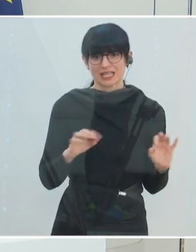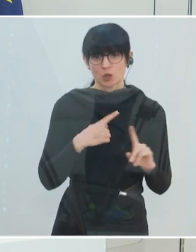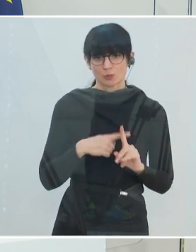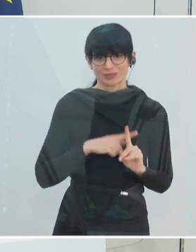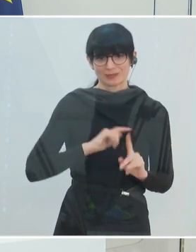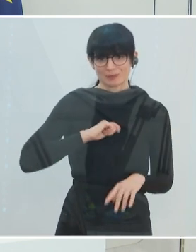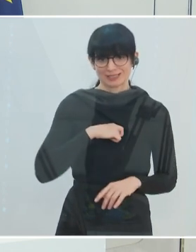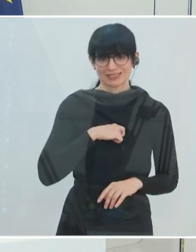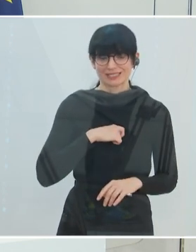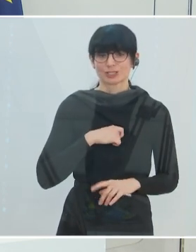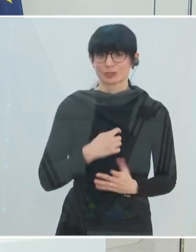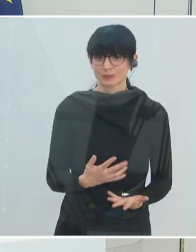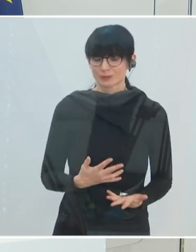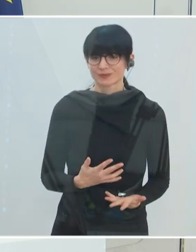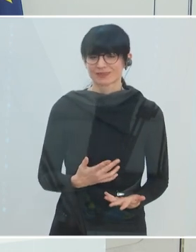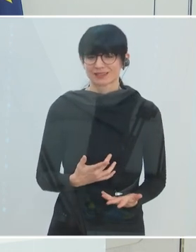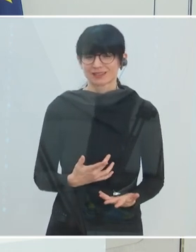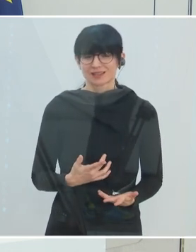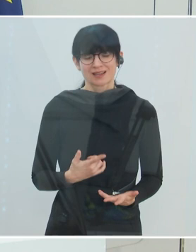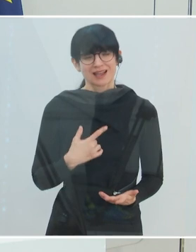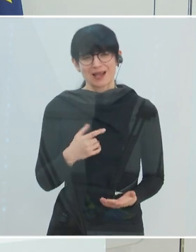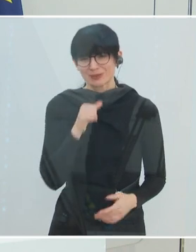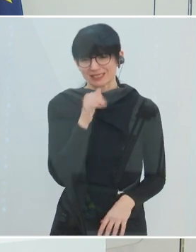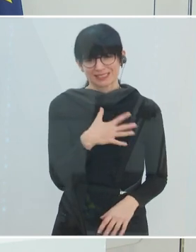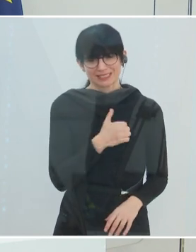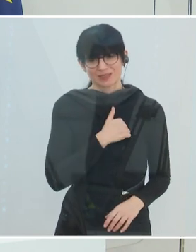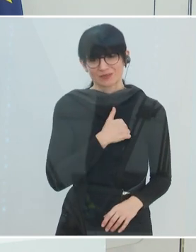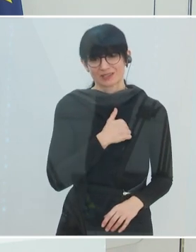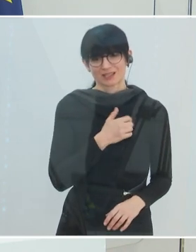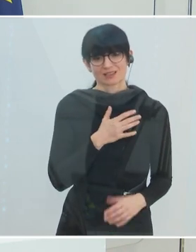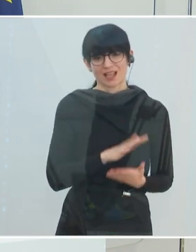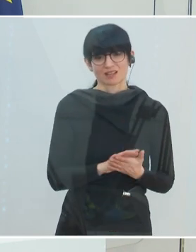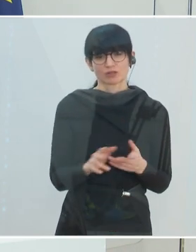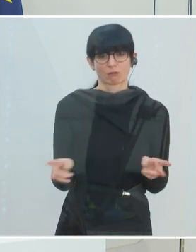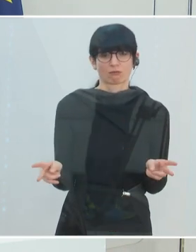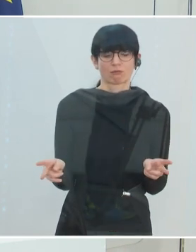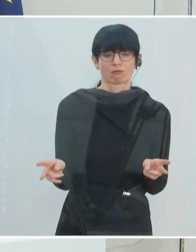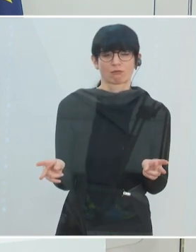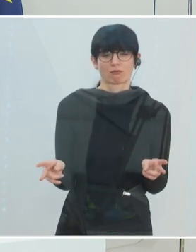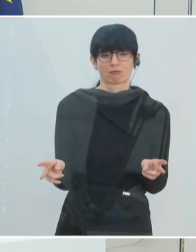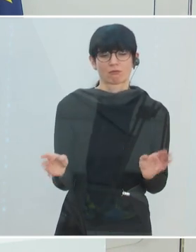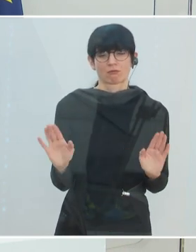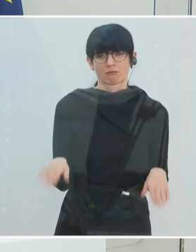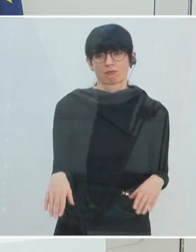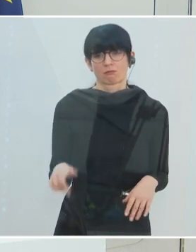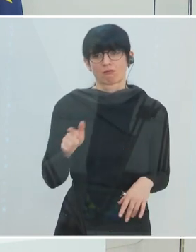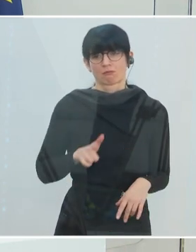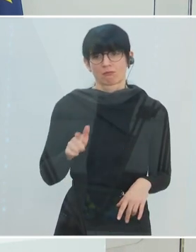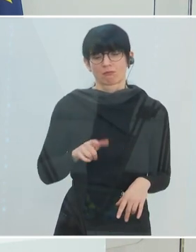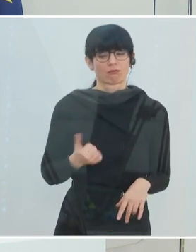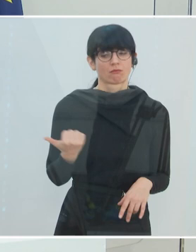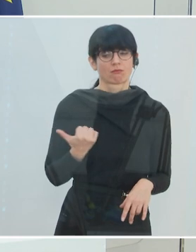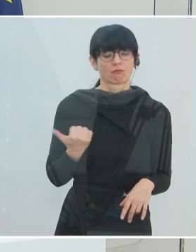diese Partie gewinnen. Wir werden sie aber nicht gewinnen, indem wir uns einfach nur zurücklehnen und sagen, naja, der andere